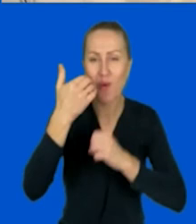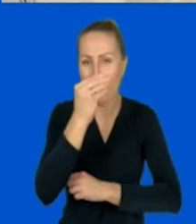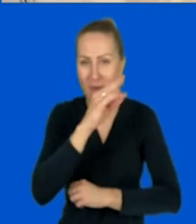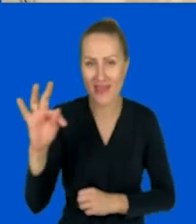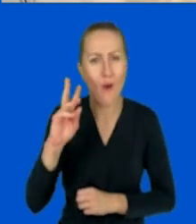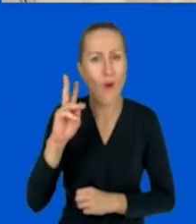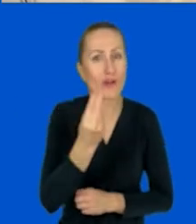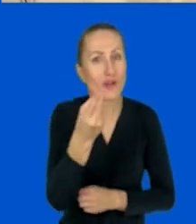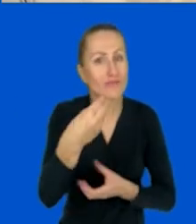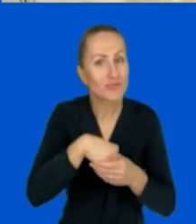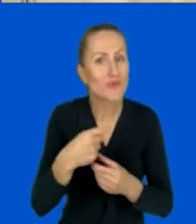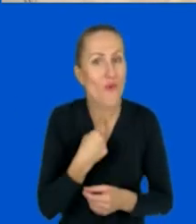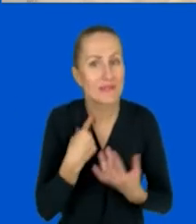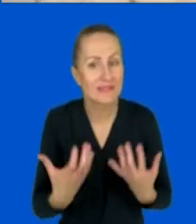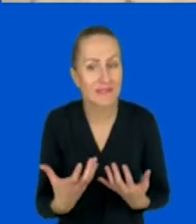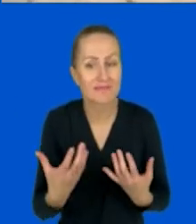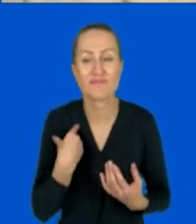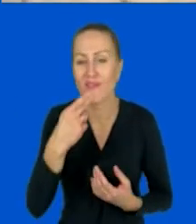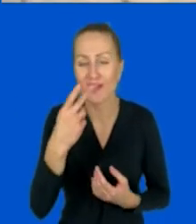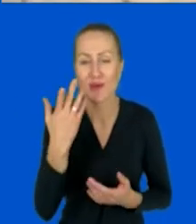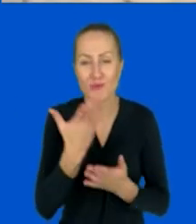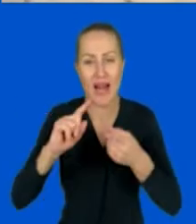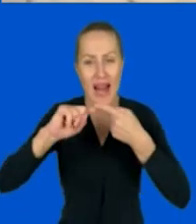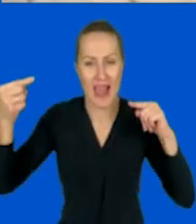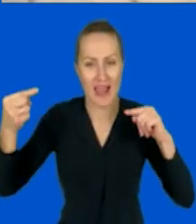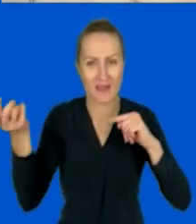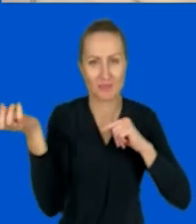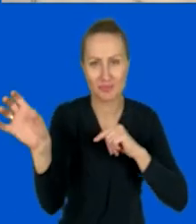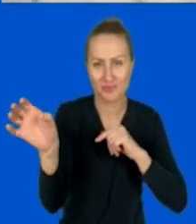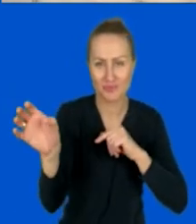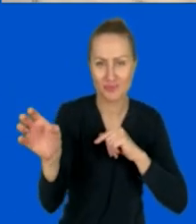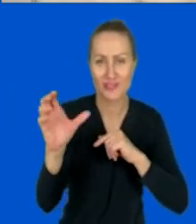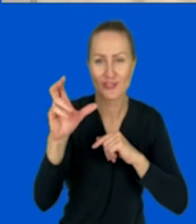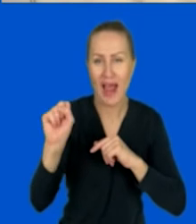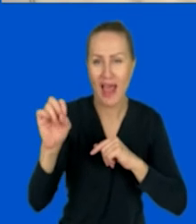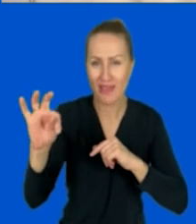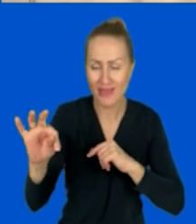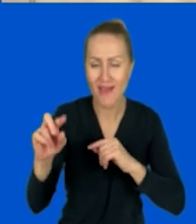zagłosować? Widzę, że pojawił się link na czacie do menti. Bardzo dziękuję.